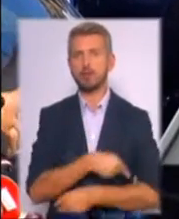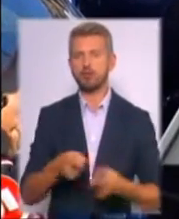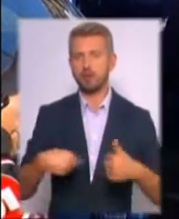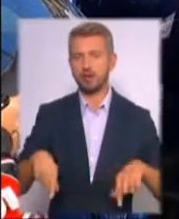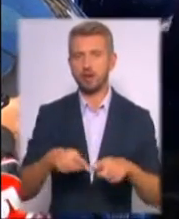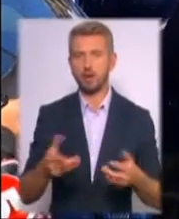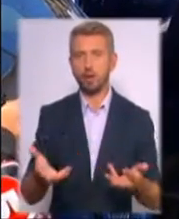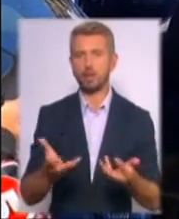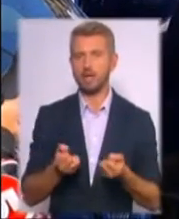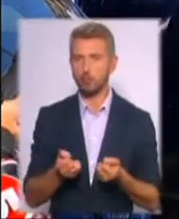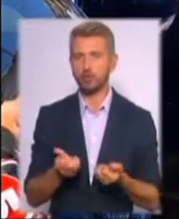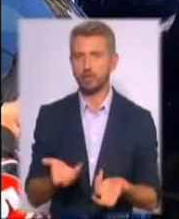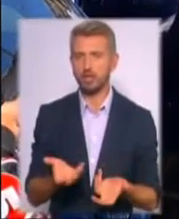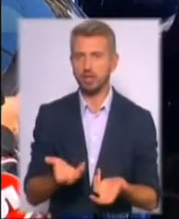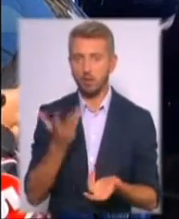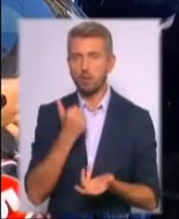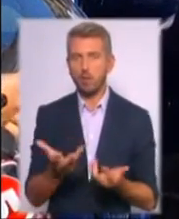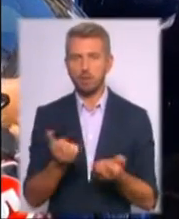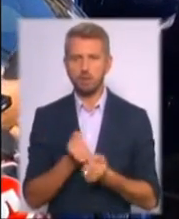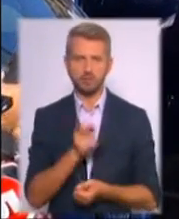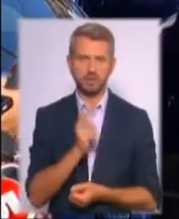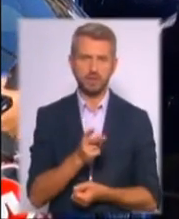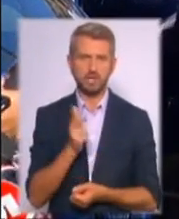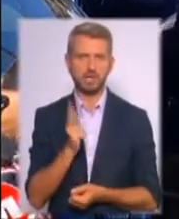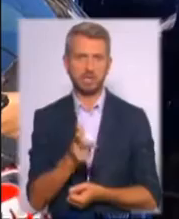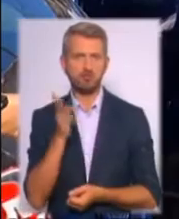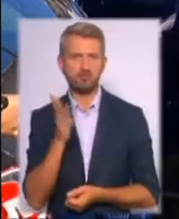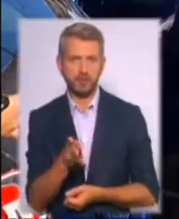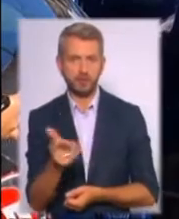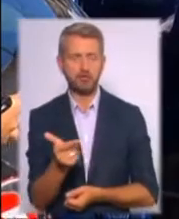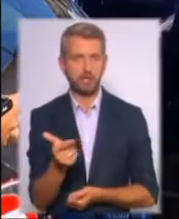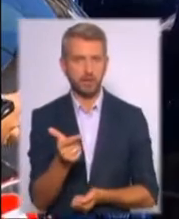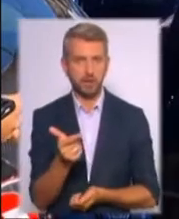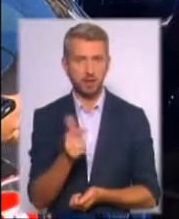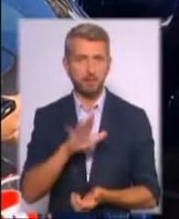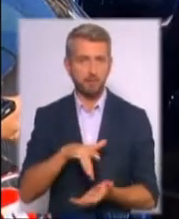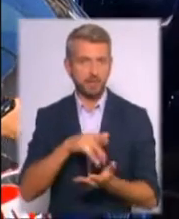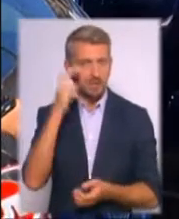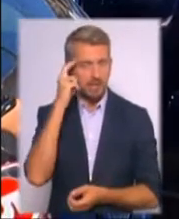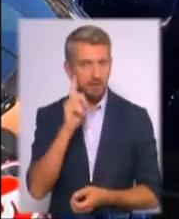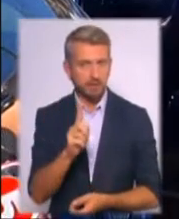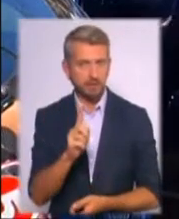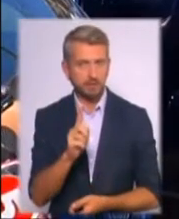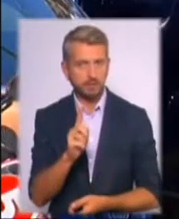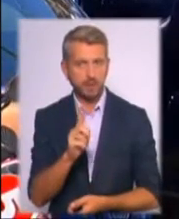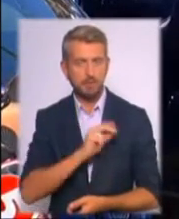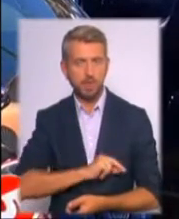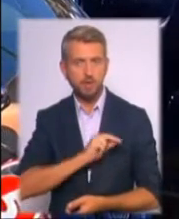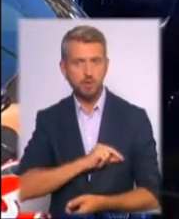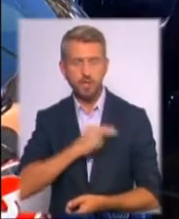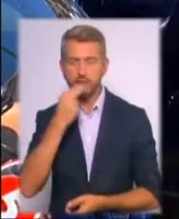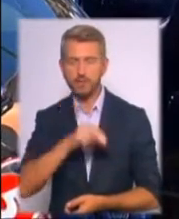отримуючи 2-3-4 тисячі гривень, в місті Києві працювати